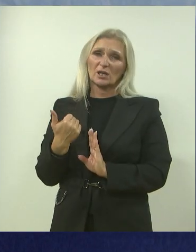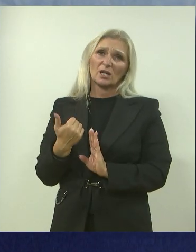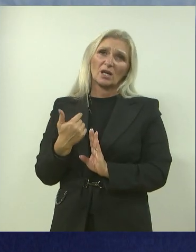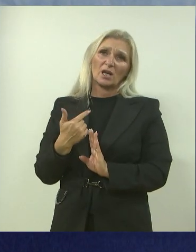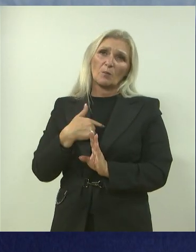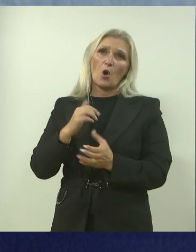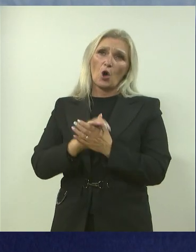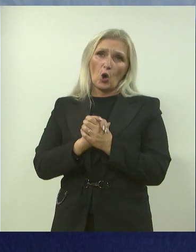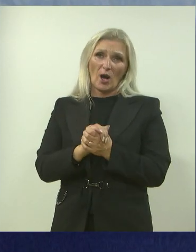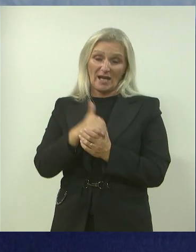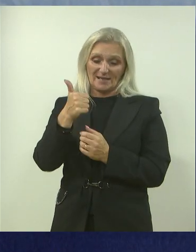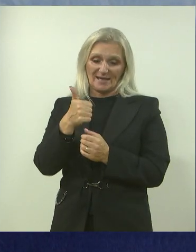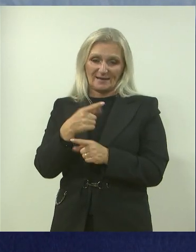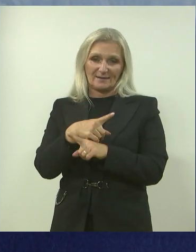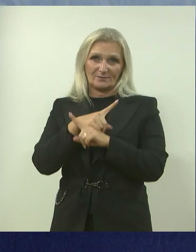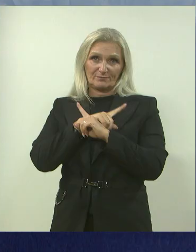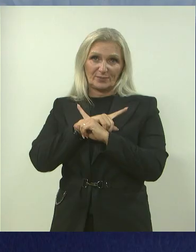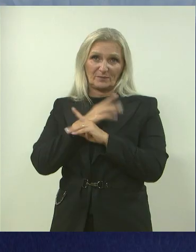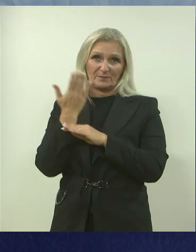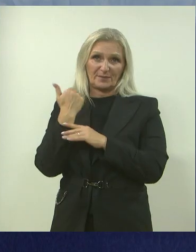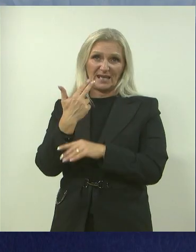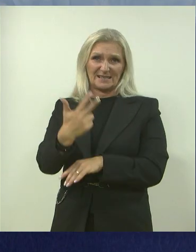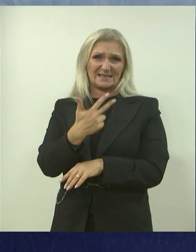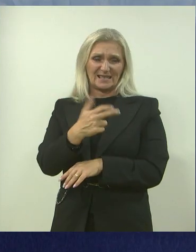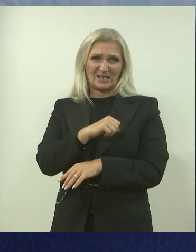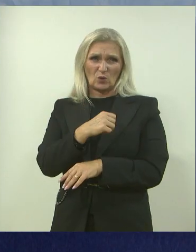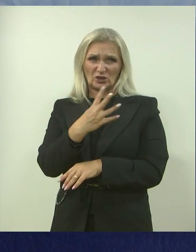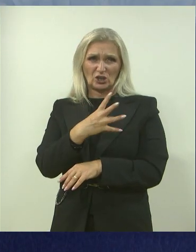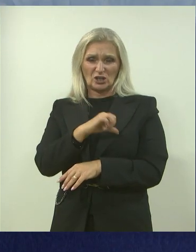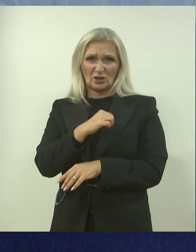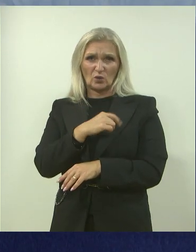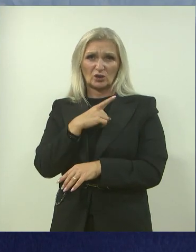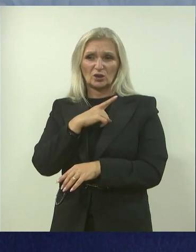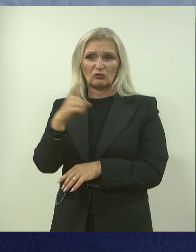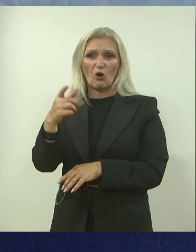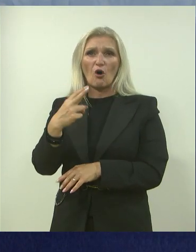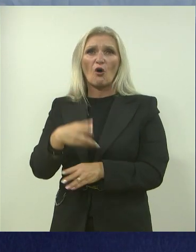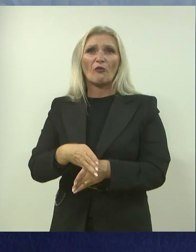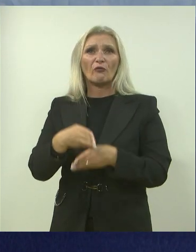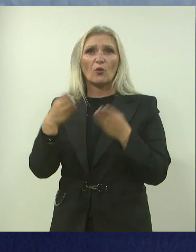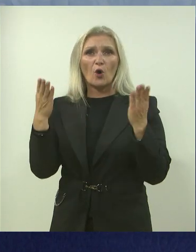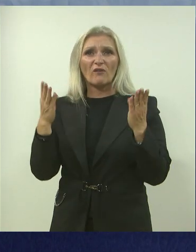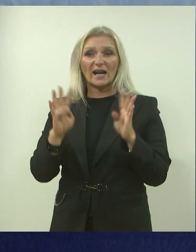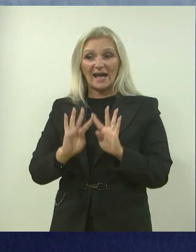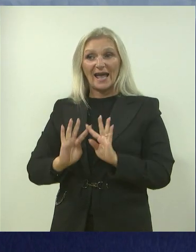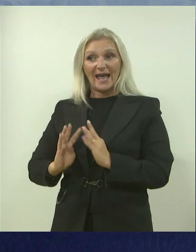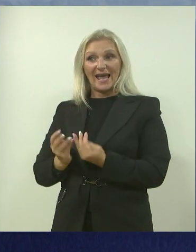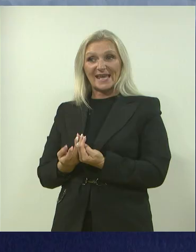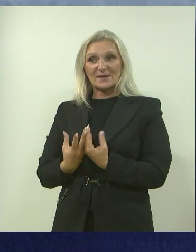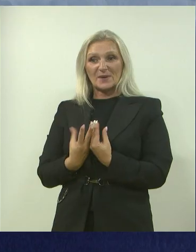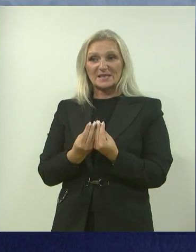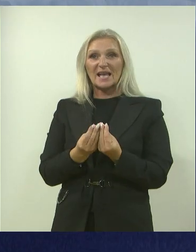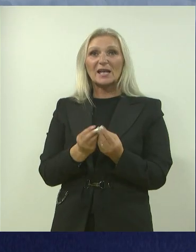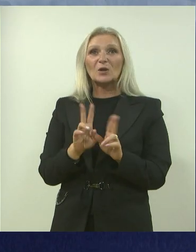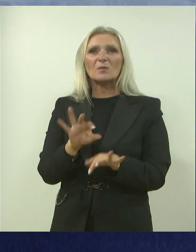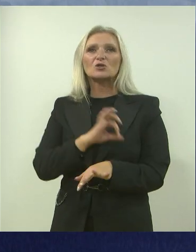kolega s posla, nažalost, ja ne je preminio, prijatelji godine, četiri sa djećima, na putu do Lukovara, pa je bila ekipica, zajedno je, onda